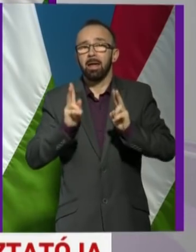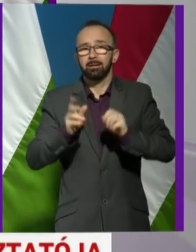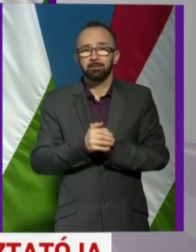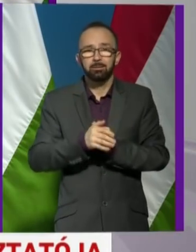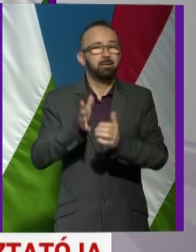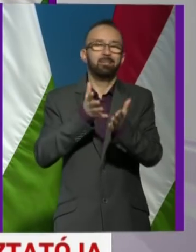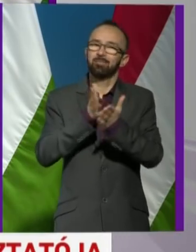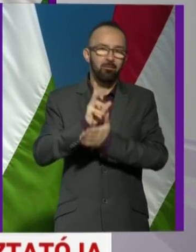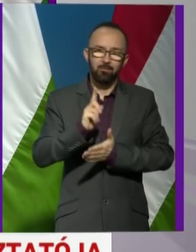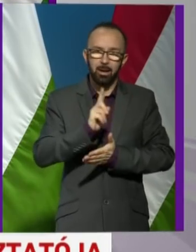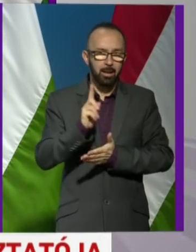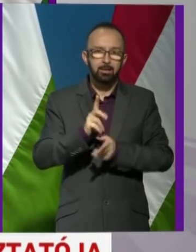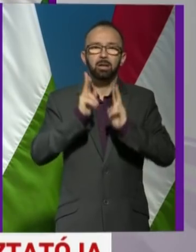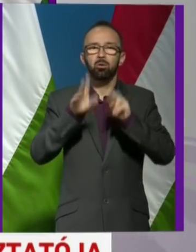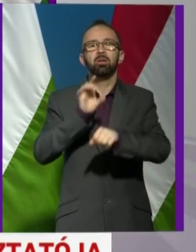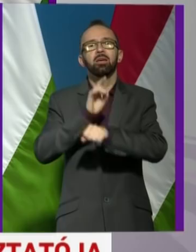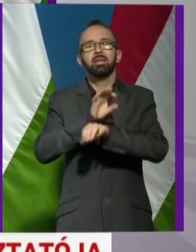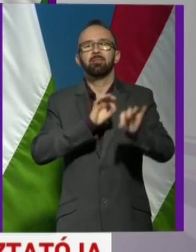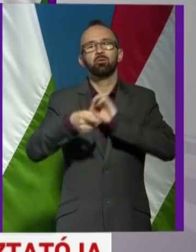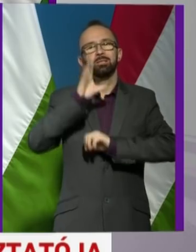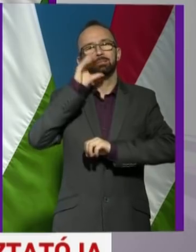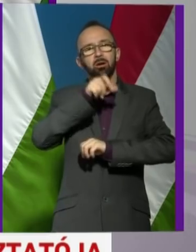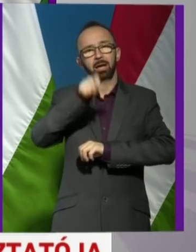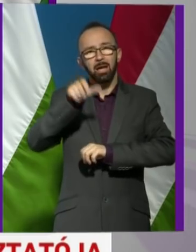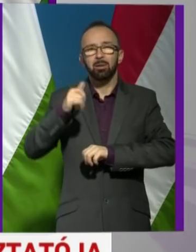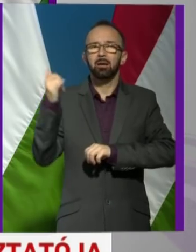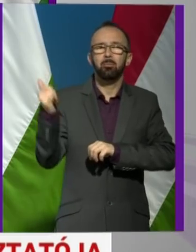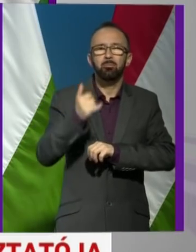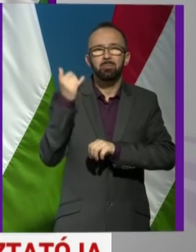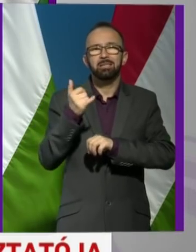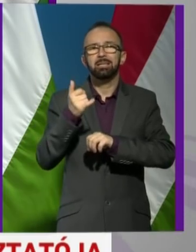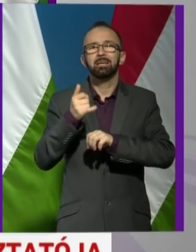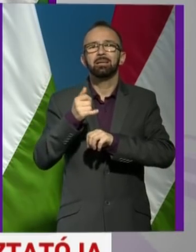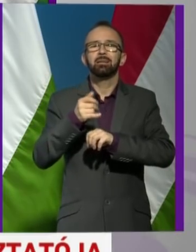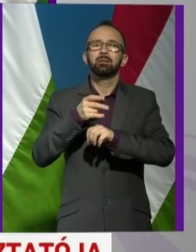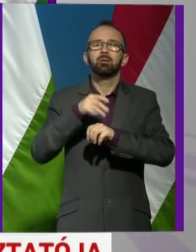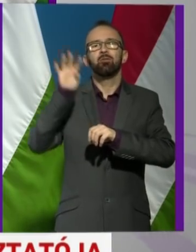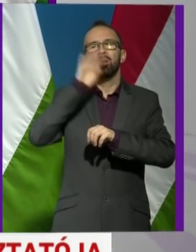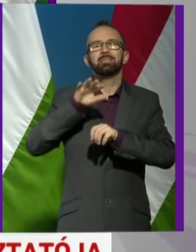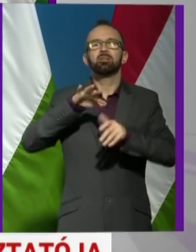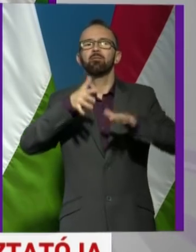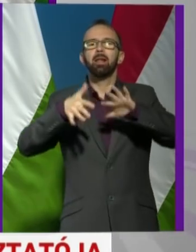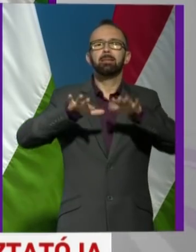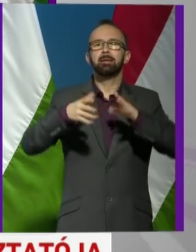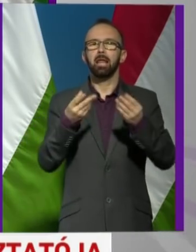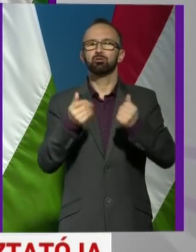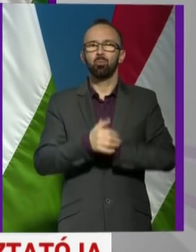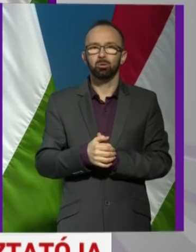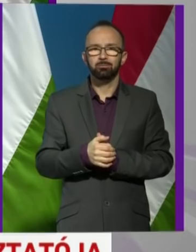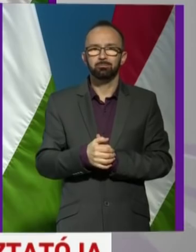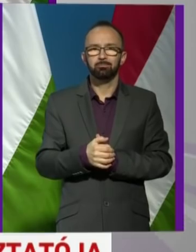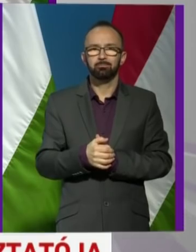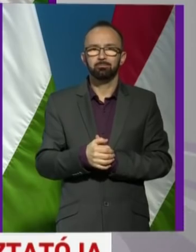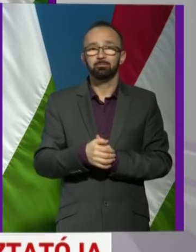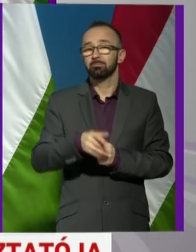Nem véletlen, hogy a járványügyi szakemberek mindig feltételes módban fogalmaznak, hiszen